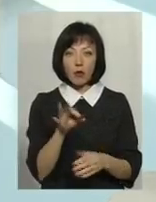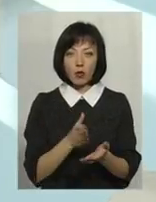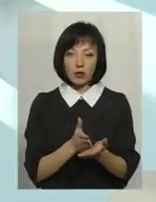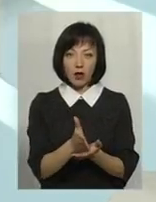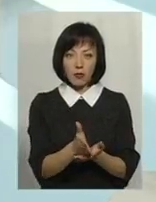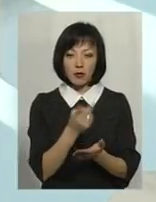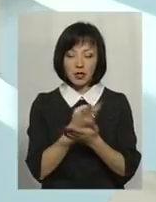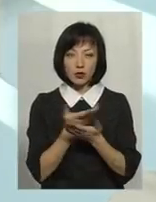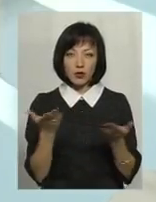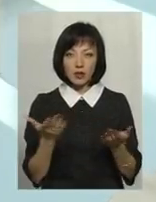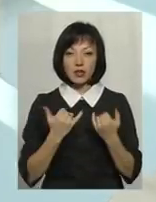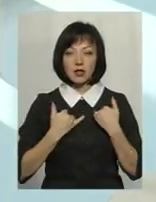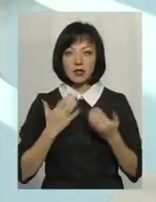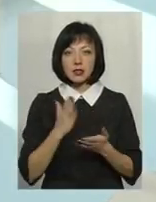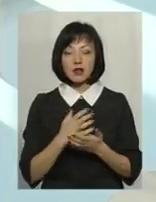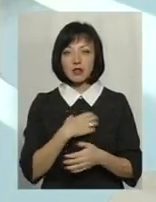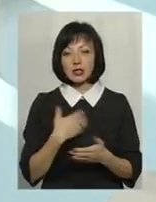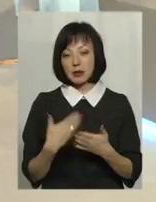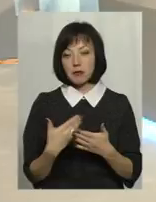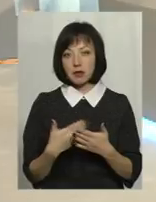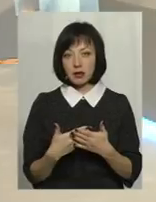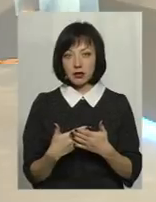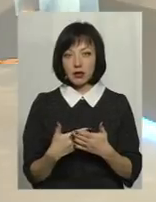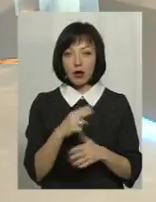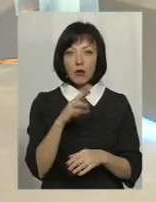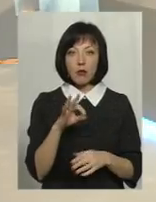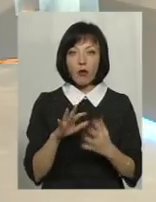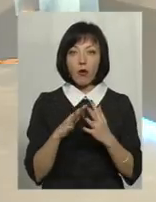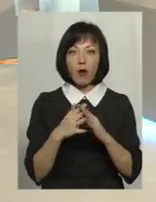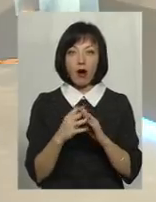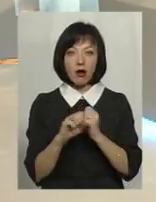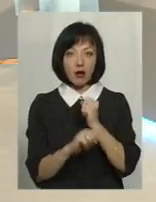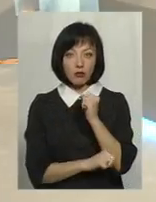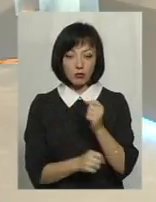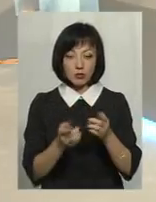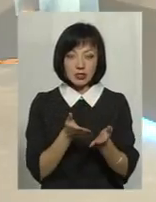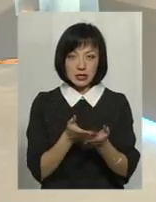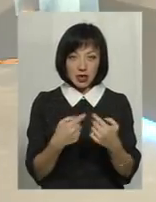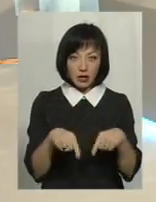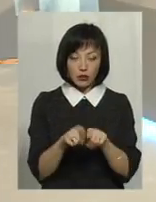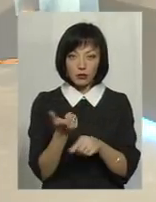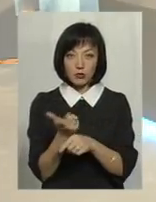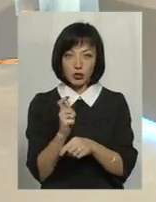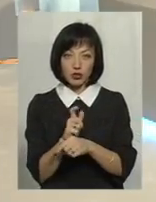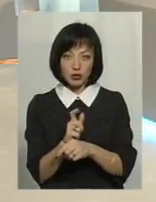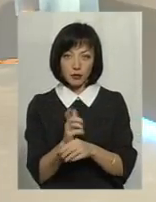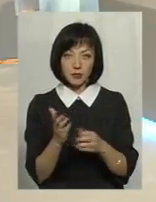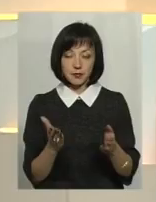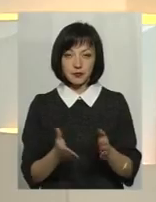який ми будемо презентувати, що для нас є важливим. Наприклад, якщо це є там по аграрному секторі, значить, ми будемо більше отримувати їх в аграрному секторі.